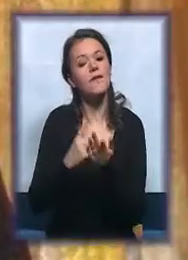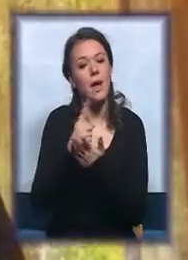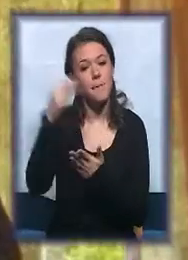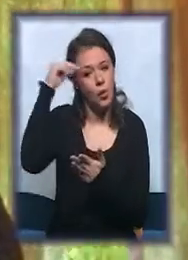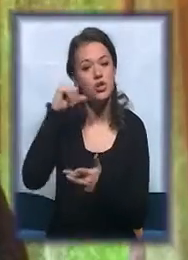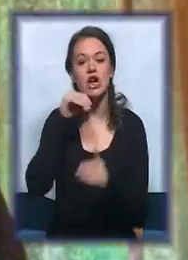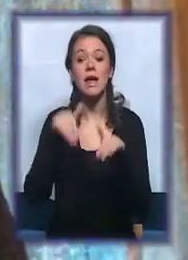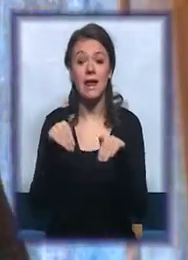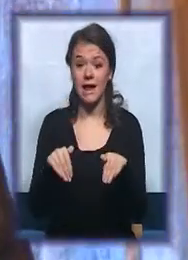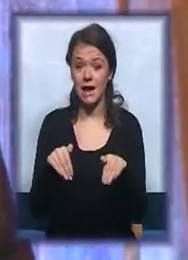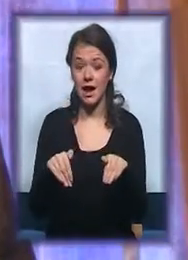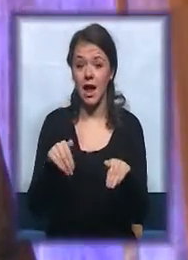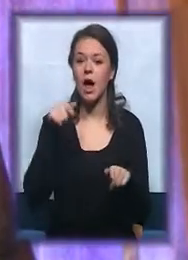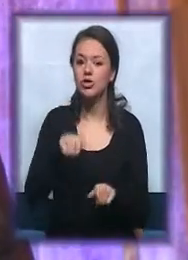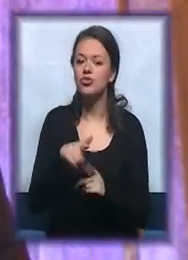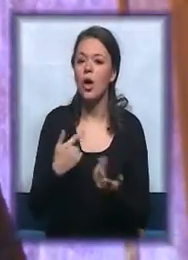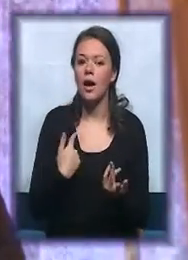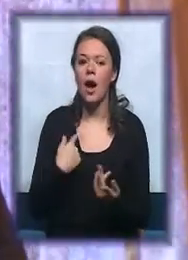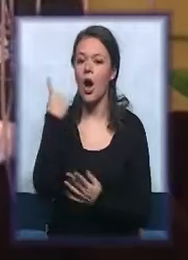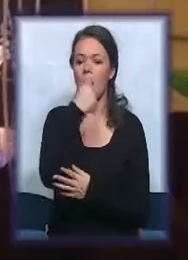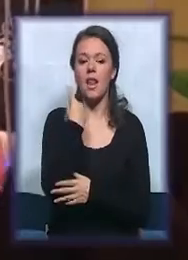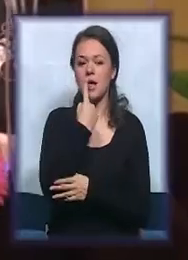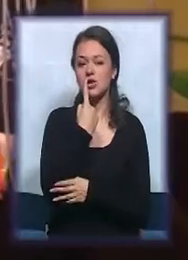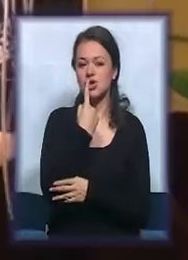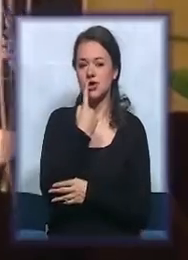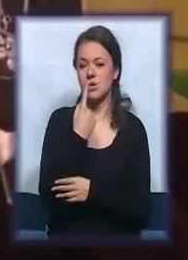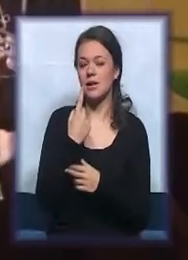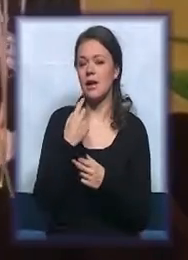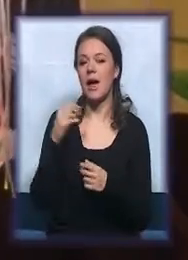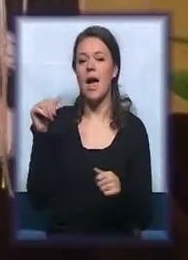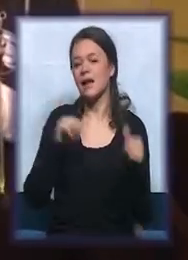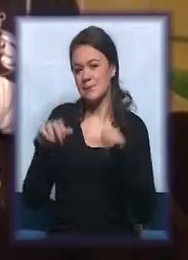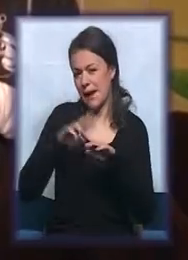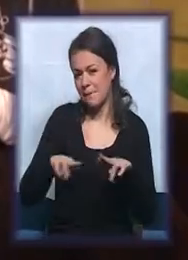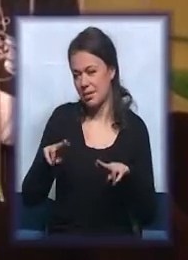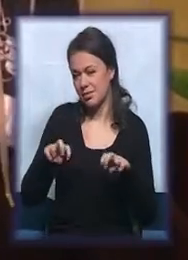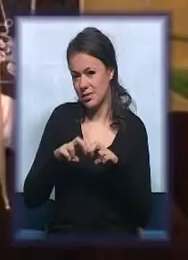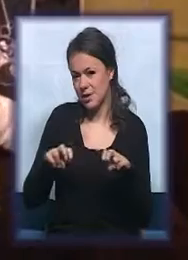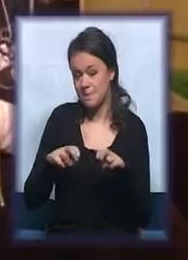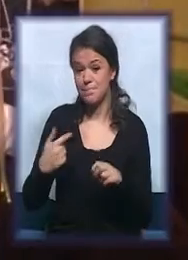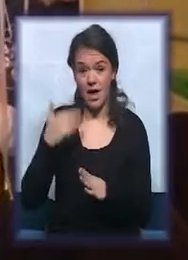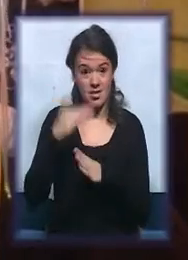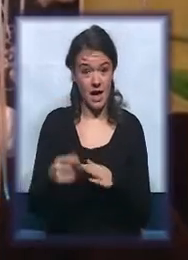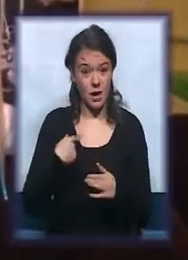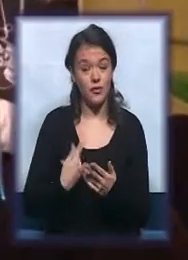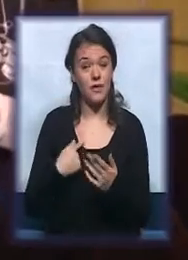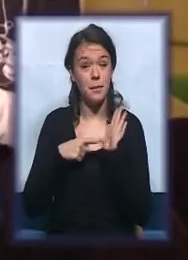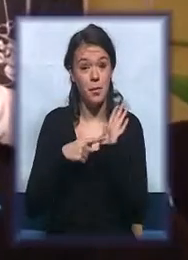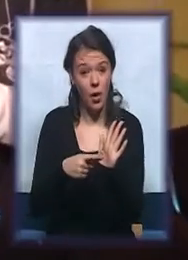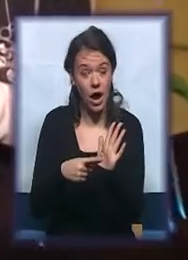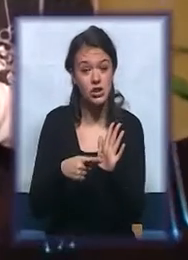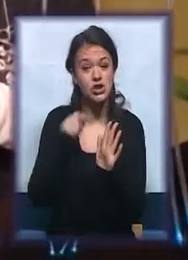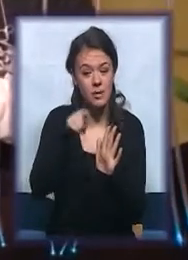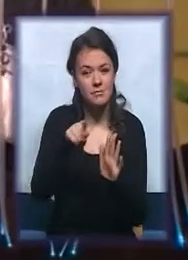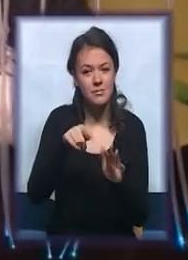Naravno, kroz taj neki svoj lični eksperiment. I za kraj bih vam samo prikazala rekvizite sa kojima decama manipulišu,